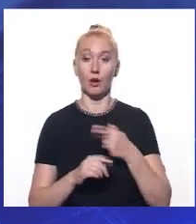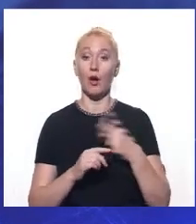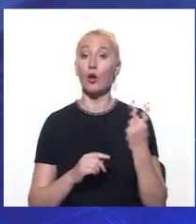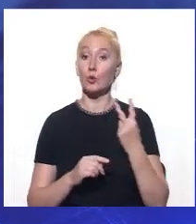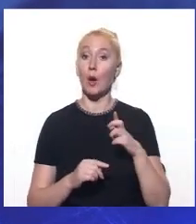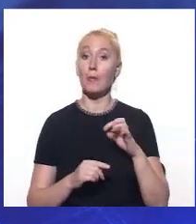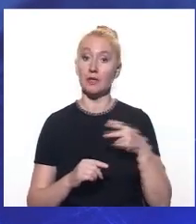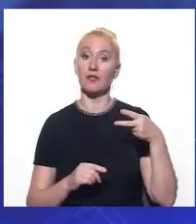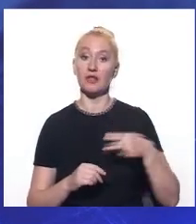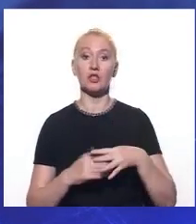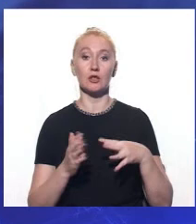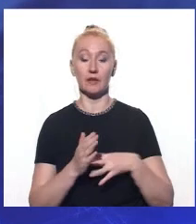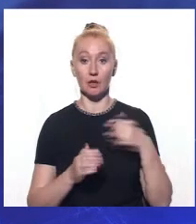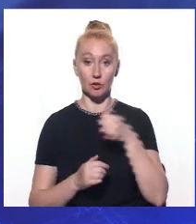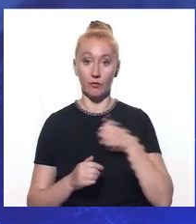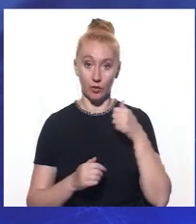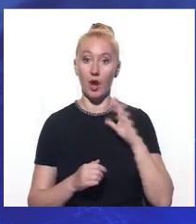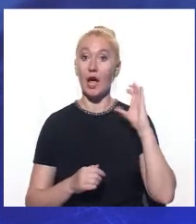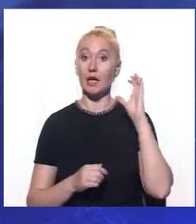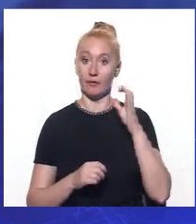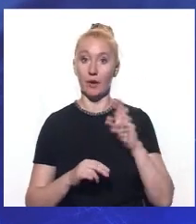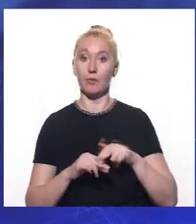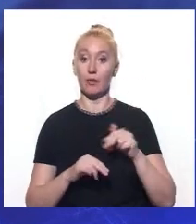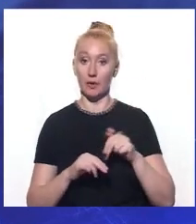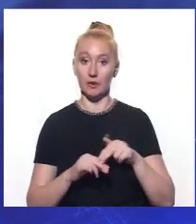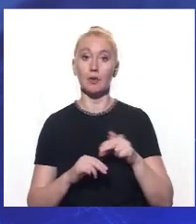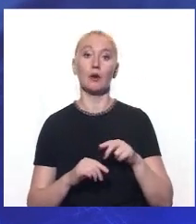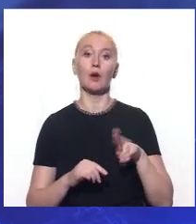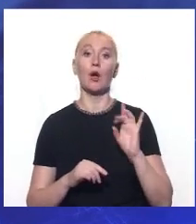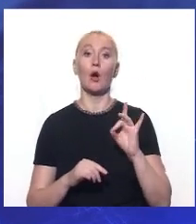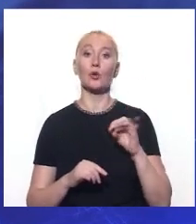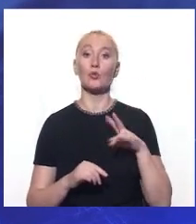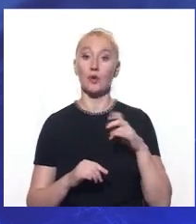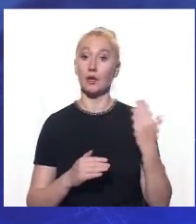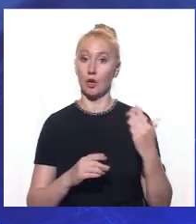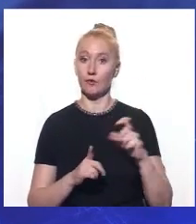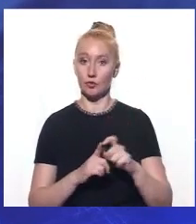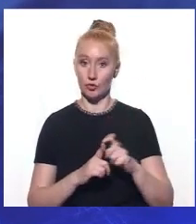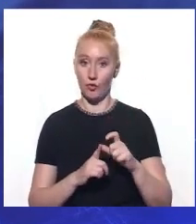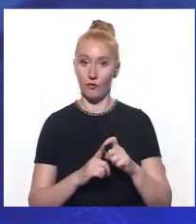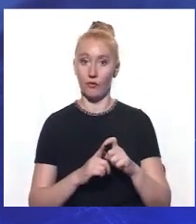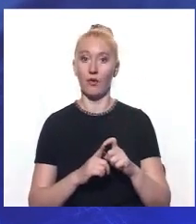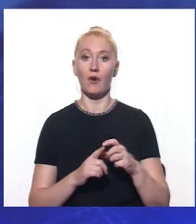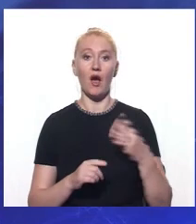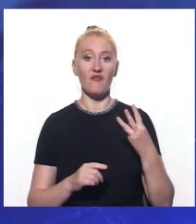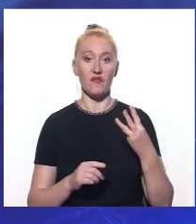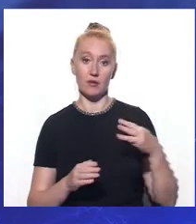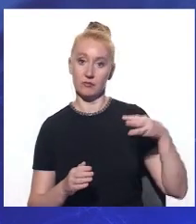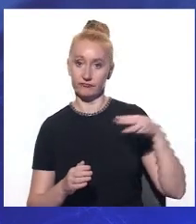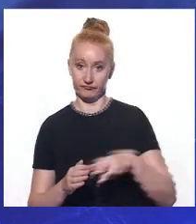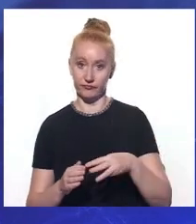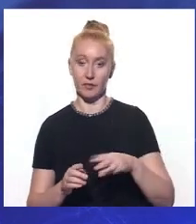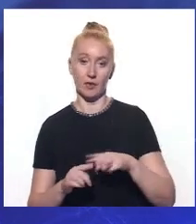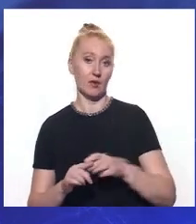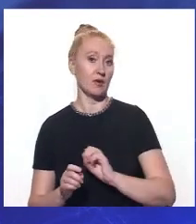березня 2019 року криворізький правоохоронець Олександр Руденко, за її словами, наколов собаку